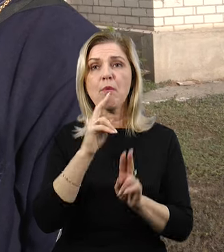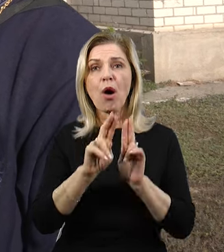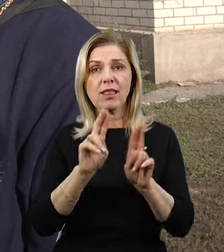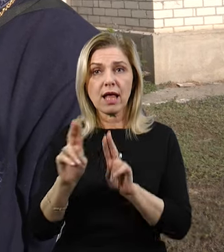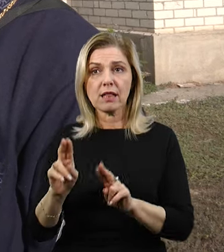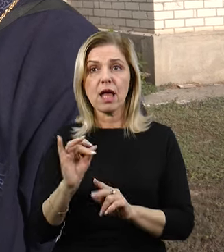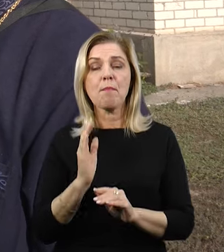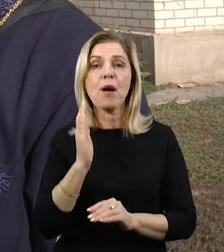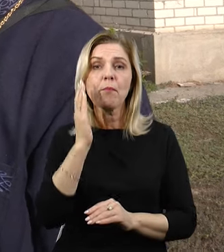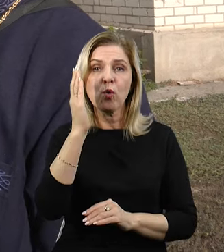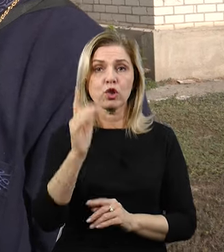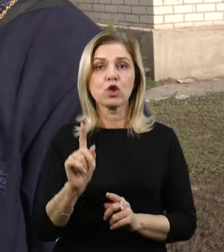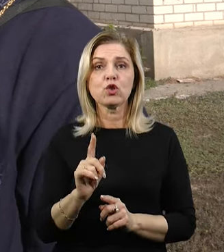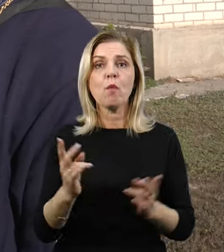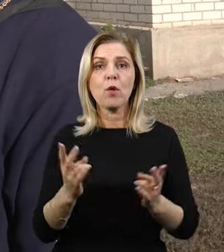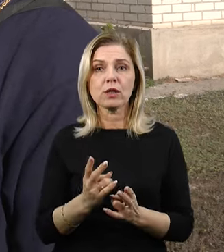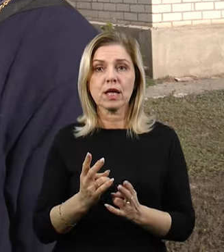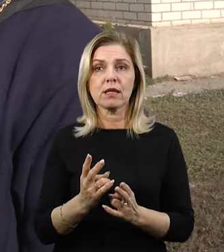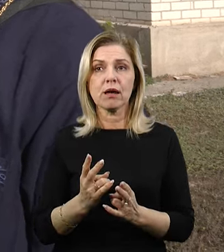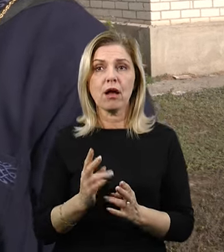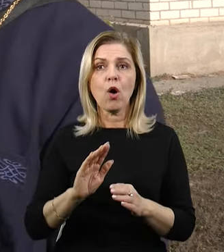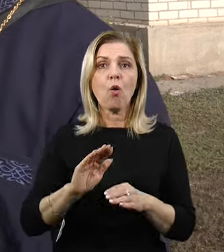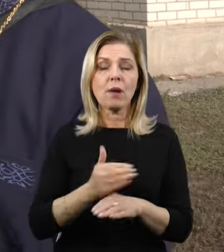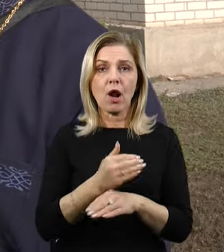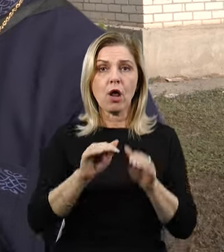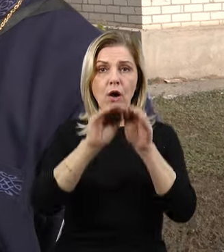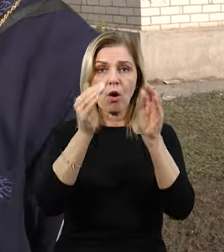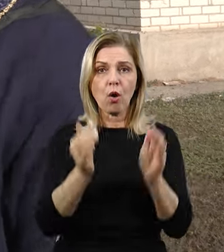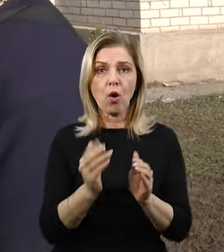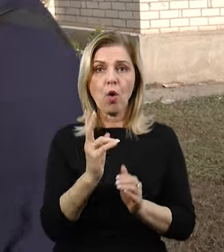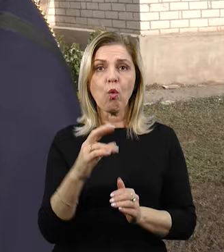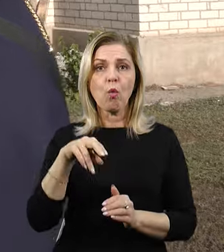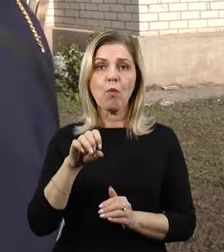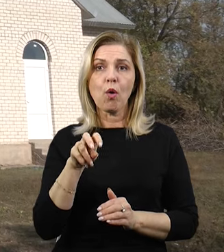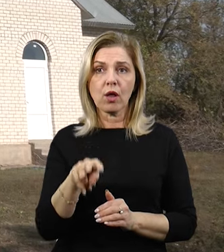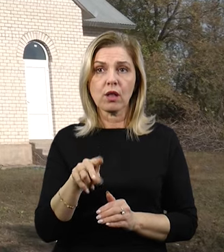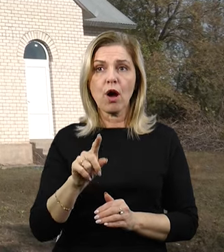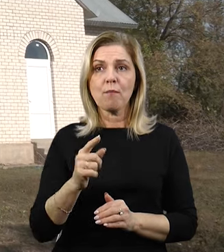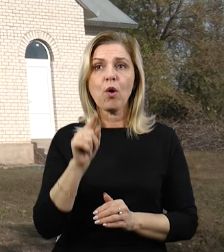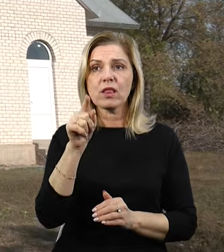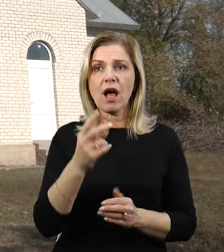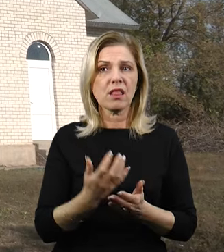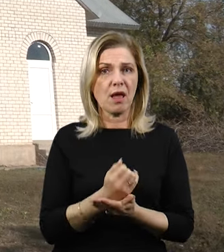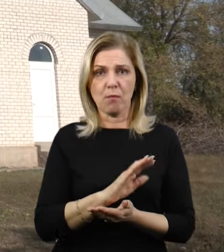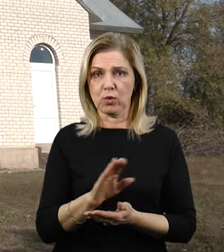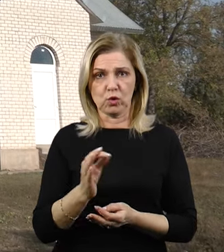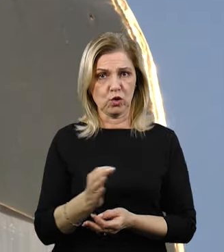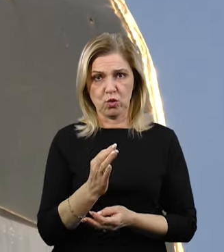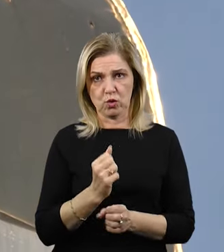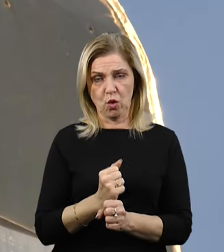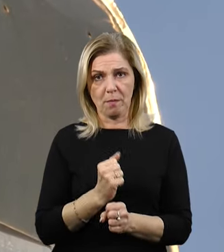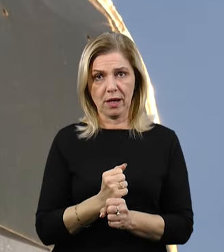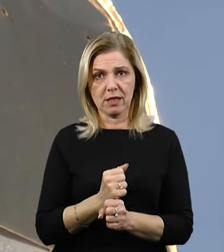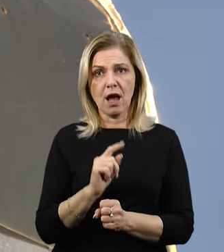потрібно міняти, знімати купола, тому що там не вийде нічого зробити.